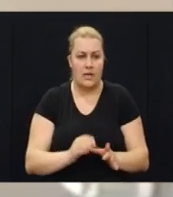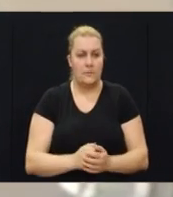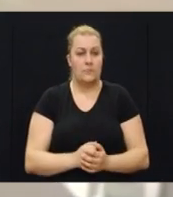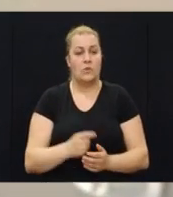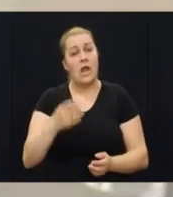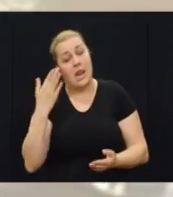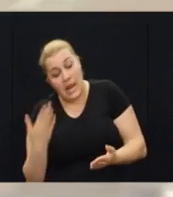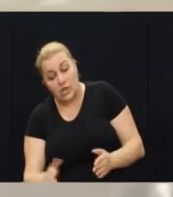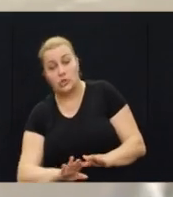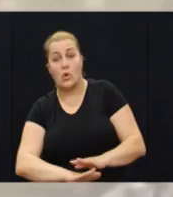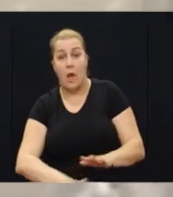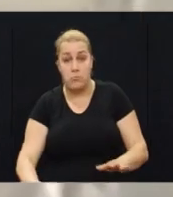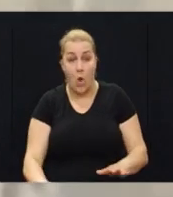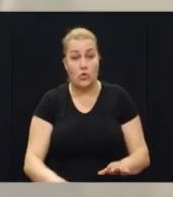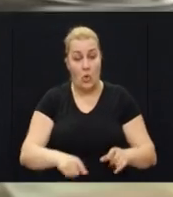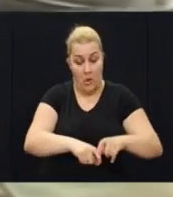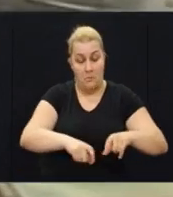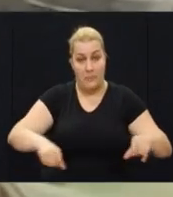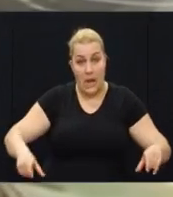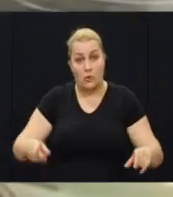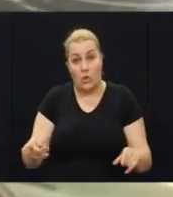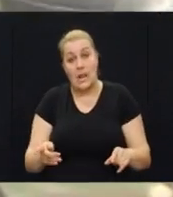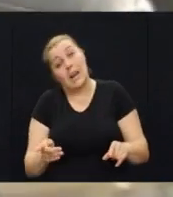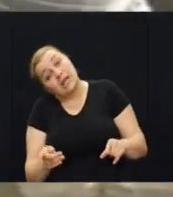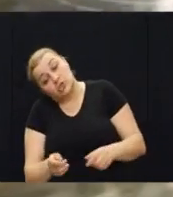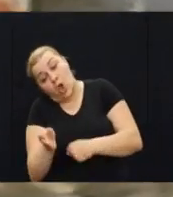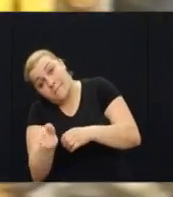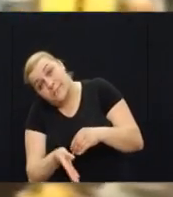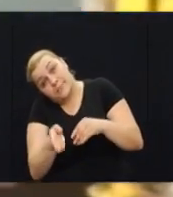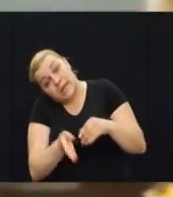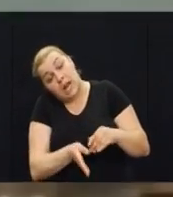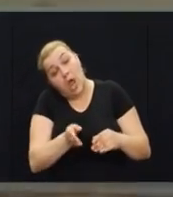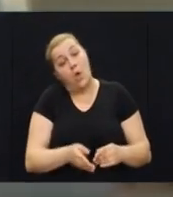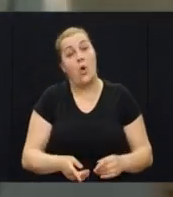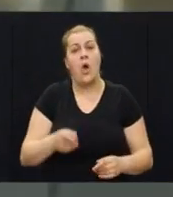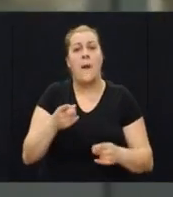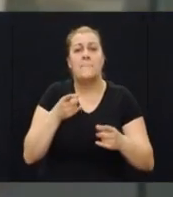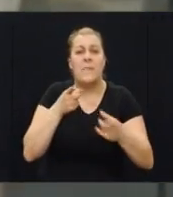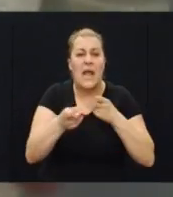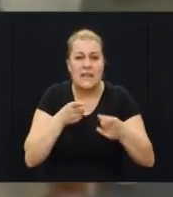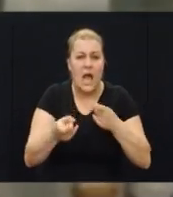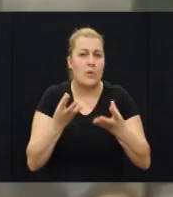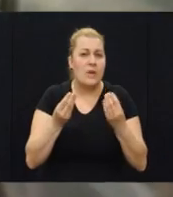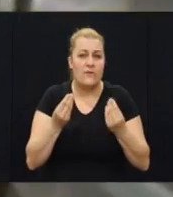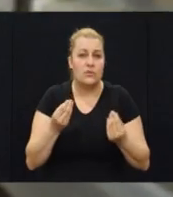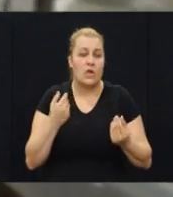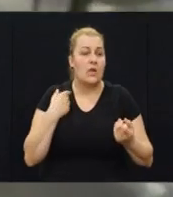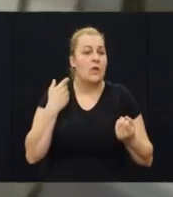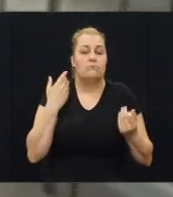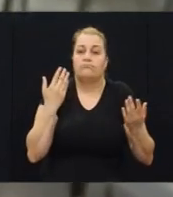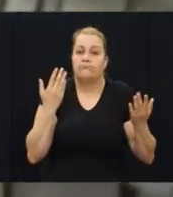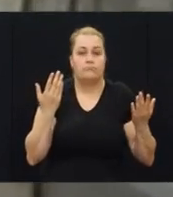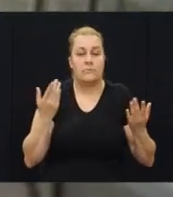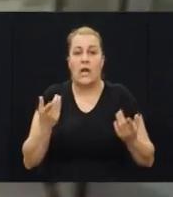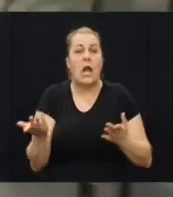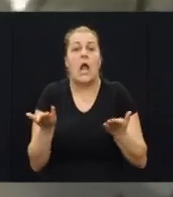ležao je na podu i on je balvane gotovo metra promjera, on je pilao. to su meci pucali, da li on to nije čuo, ne,